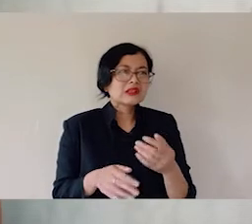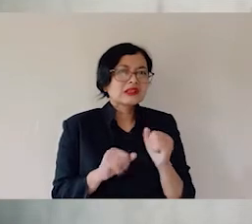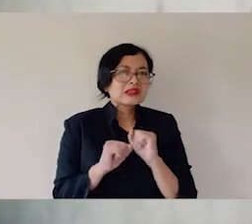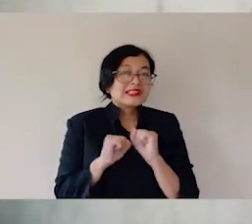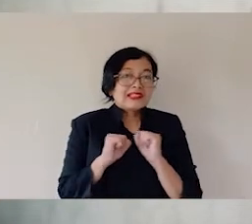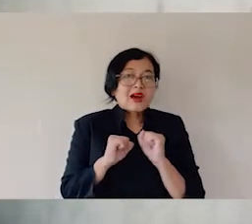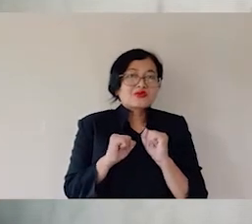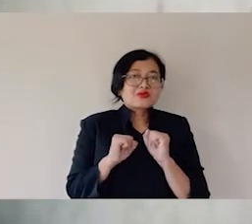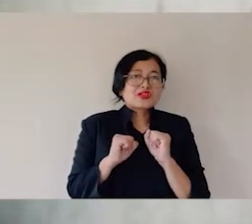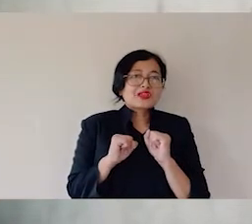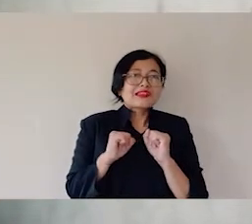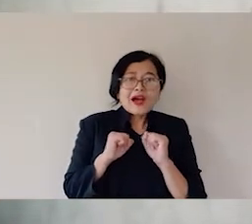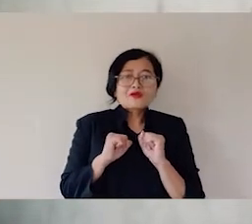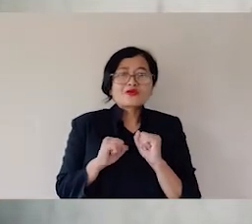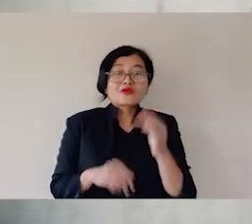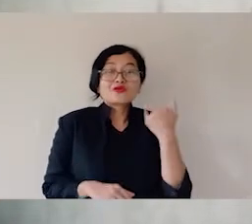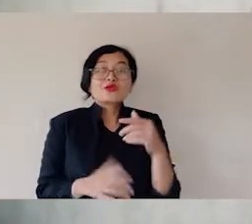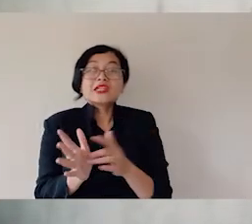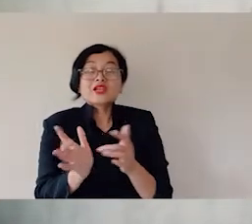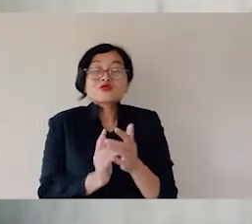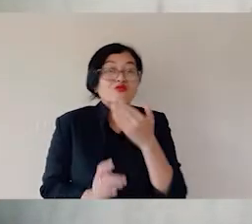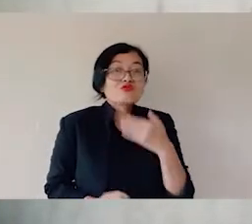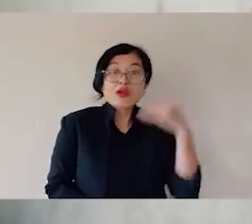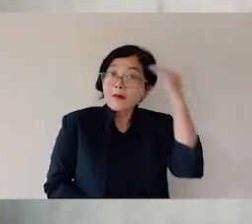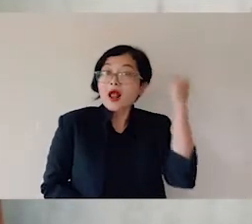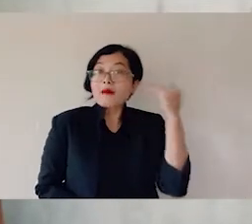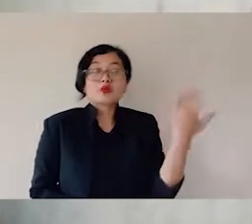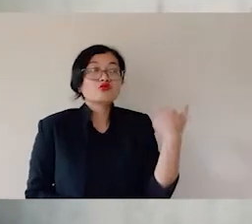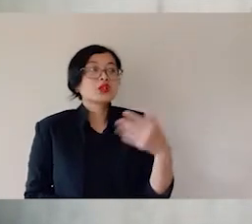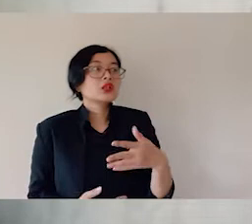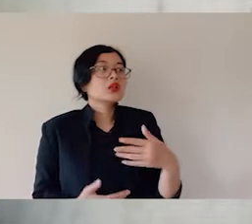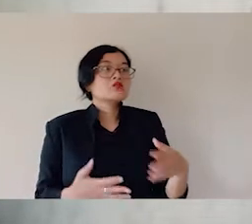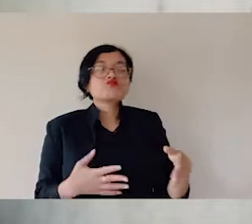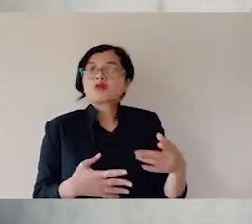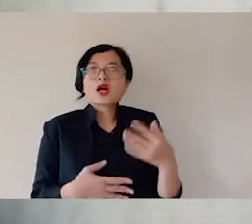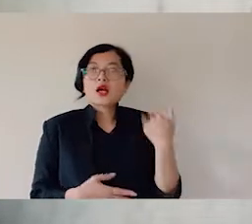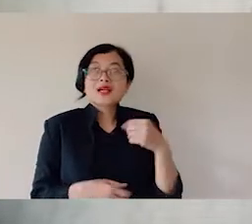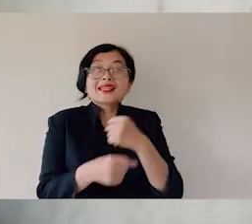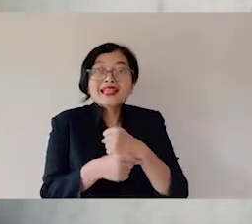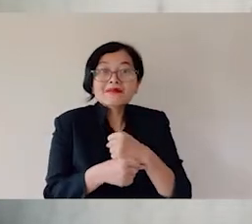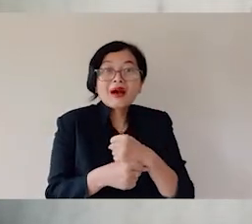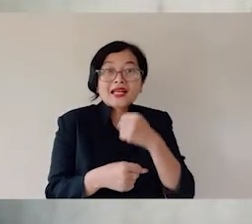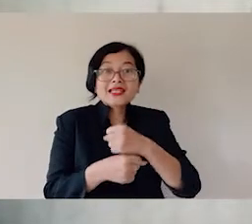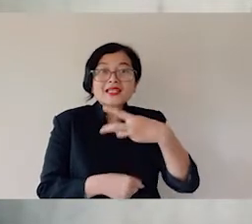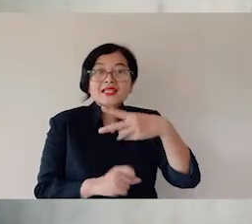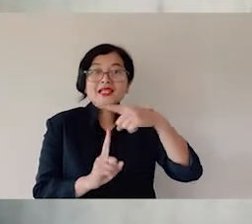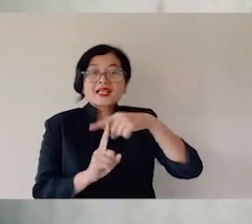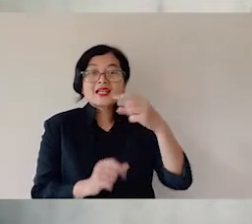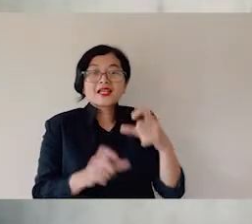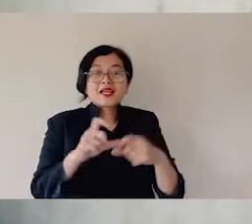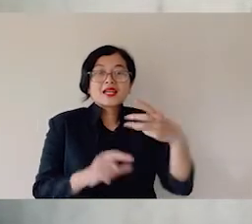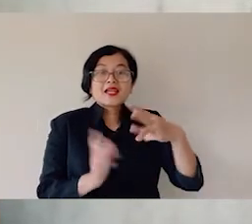Getseman? Selalu menggentarkan. Karena semua orang melihat kematian itu menjadi sebuah